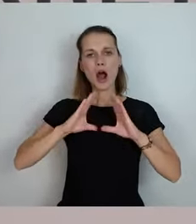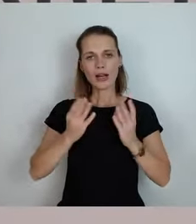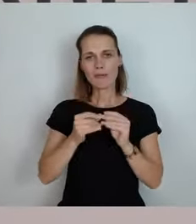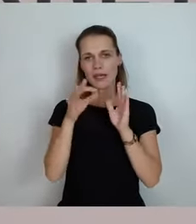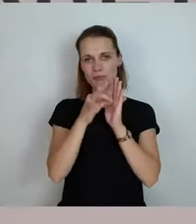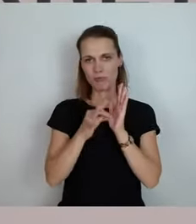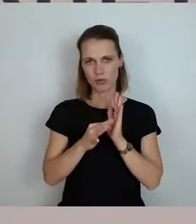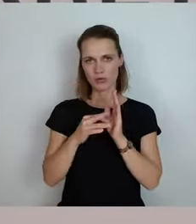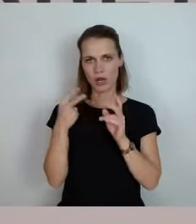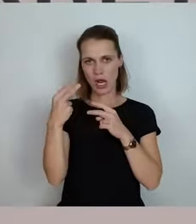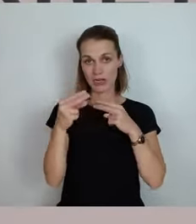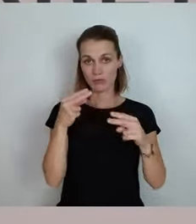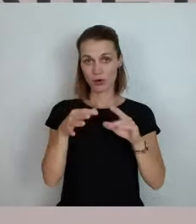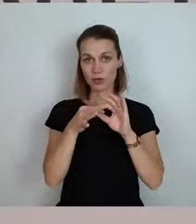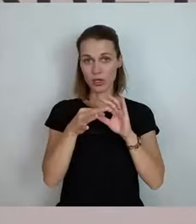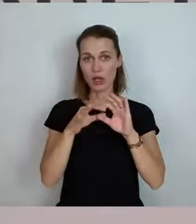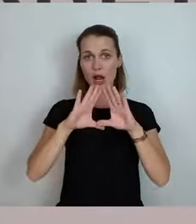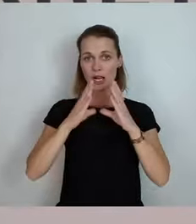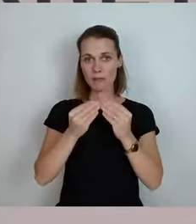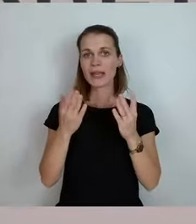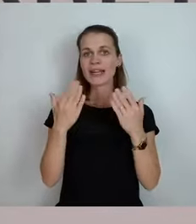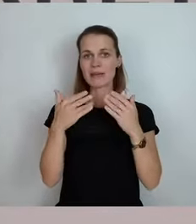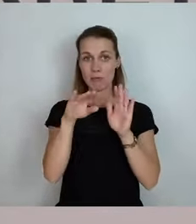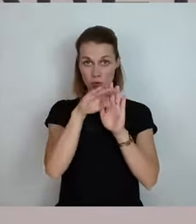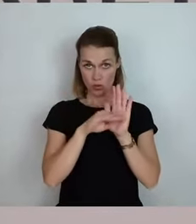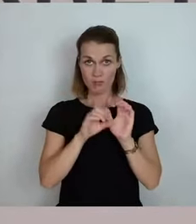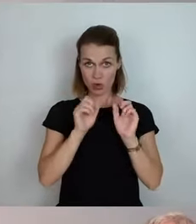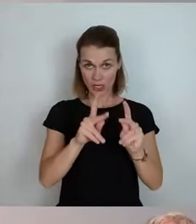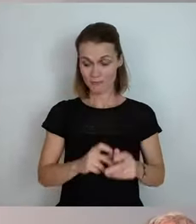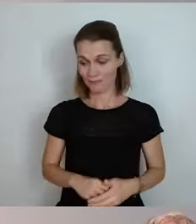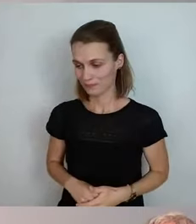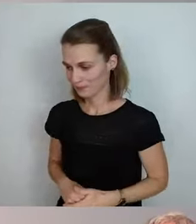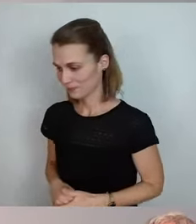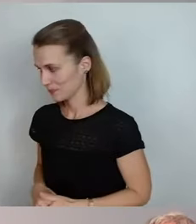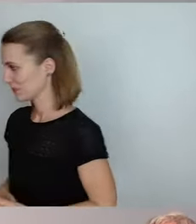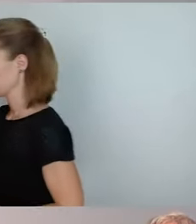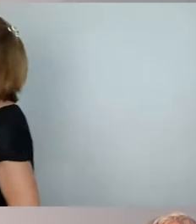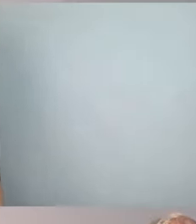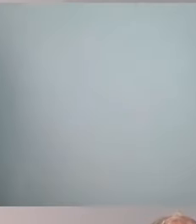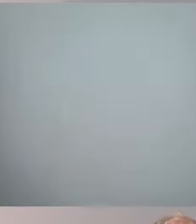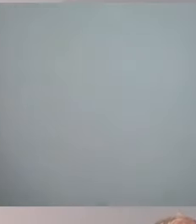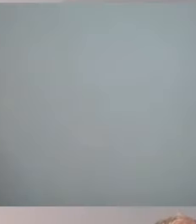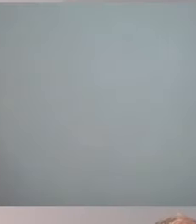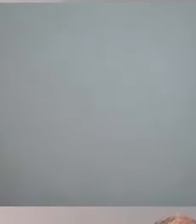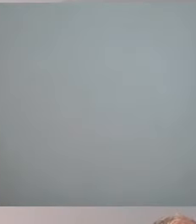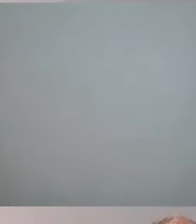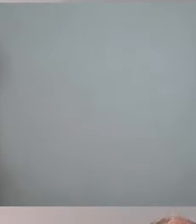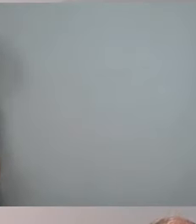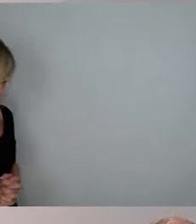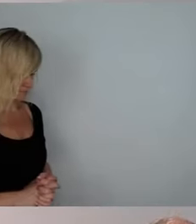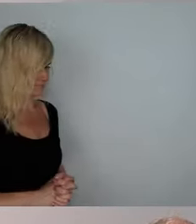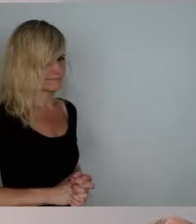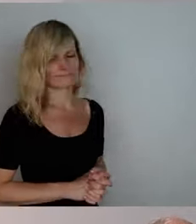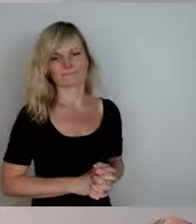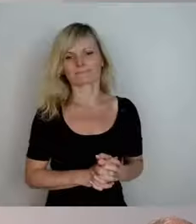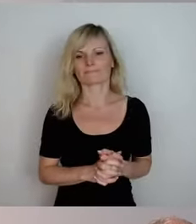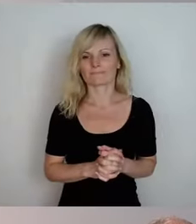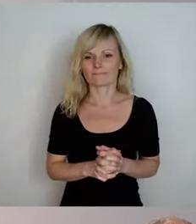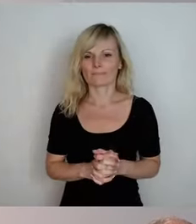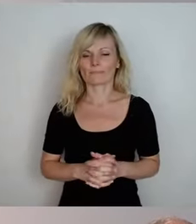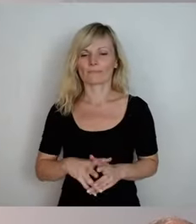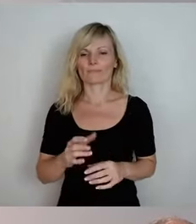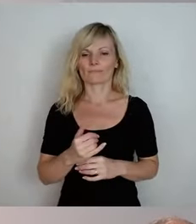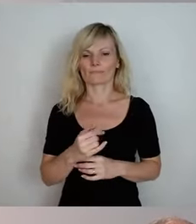vielleicht mit dem Energie- und Klimaprogramm erwartet. Ja, ich würde mich auf ein paar wenige Punkte beziehen. Herr Holgemuth, ist nicht ganz richtig.